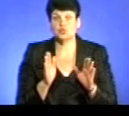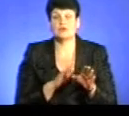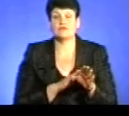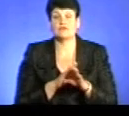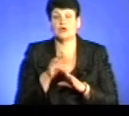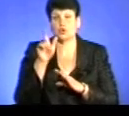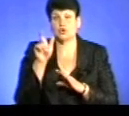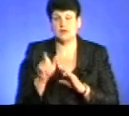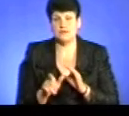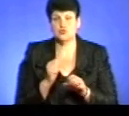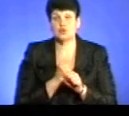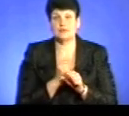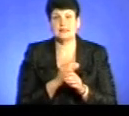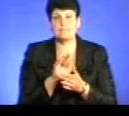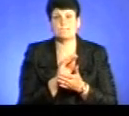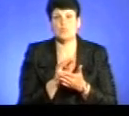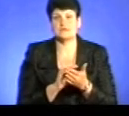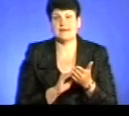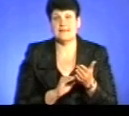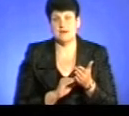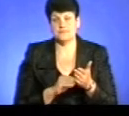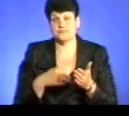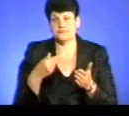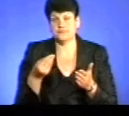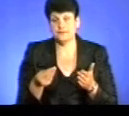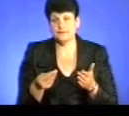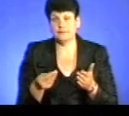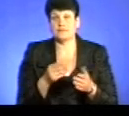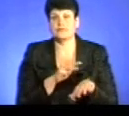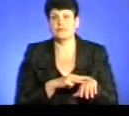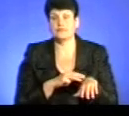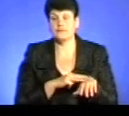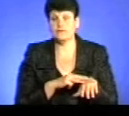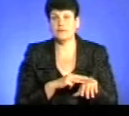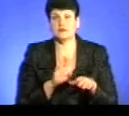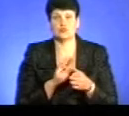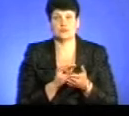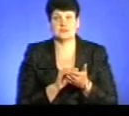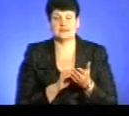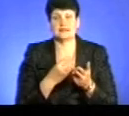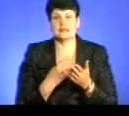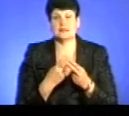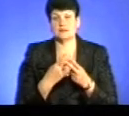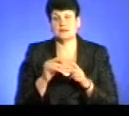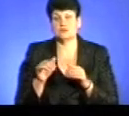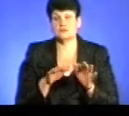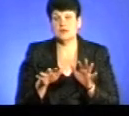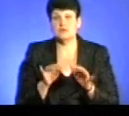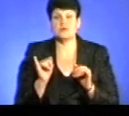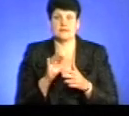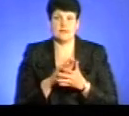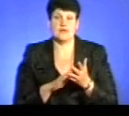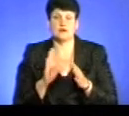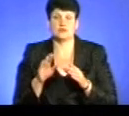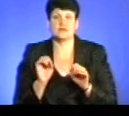виконатися, зробити подання до правоохоронних органів, які будуть реєструвати кримінальне провадження і вже надалі